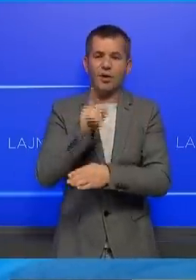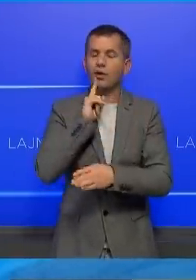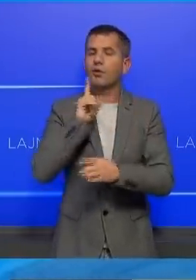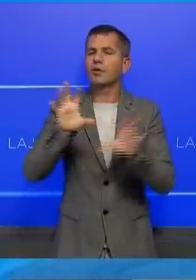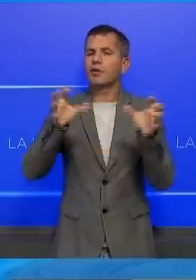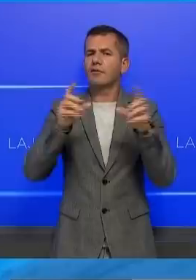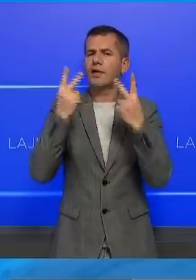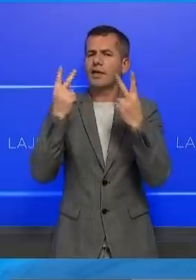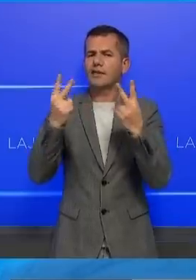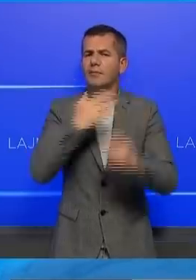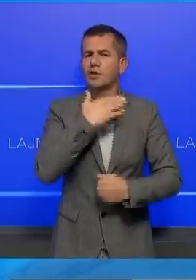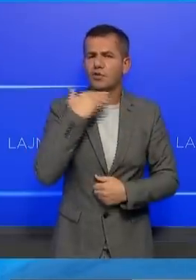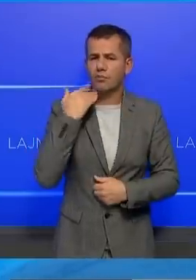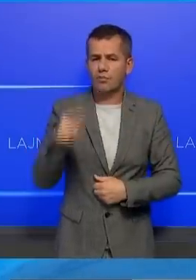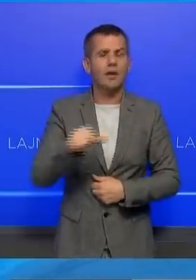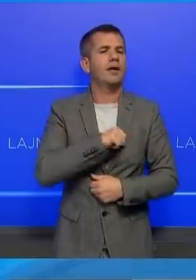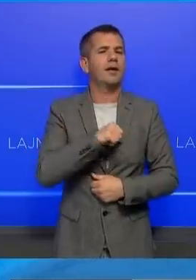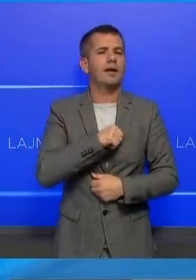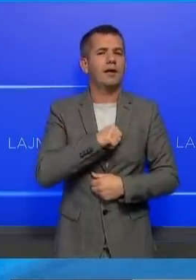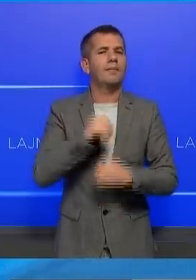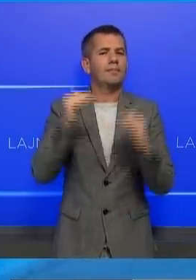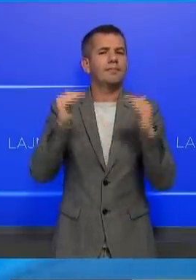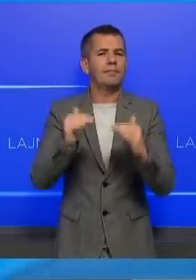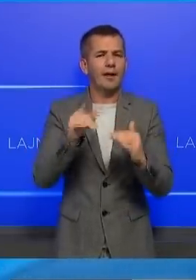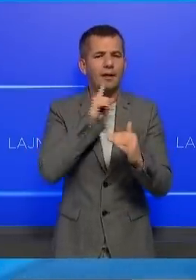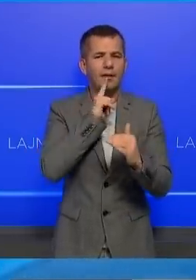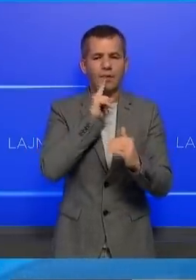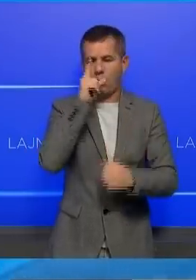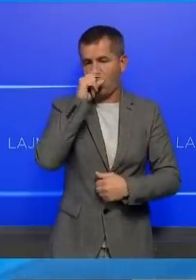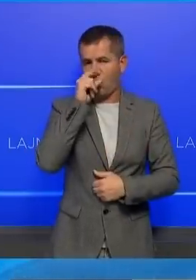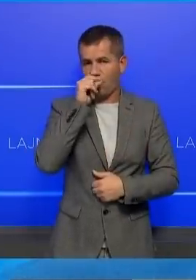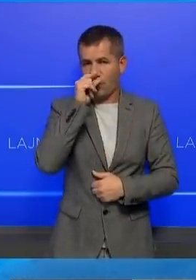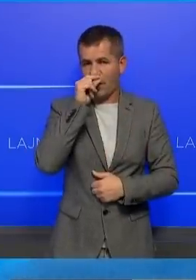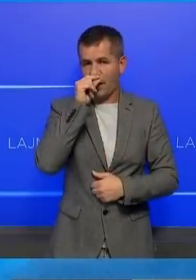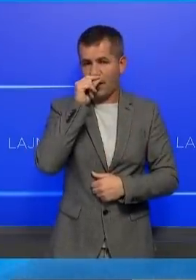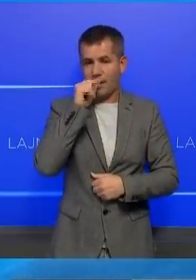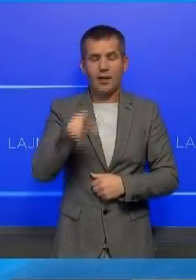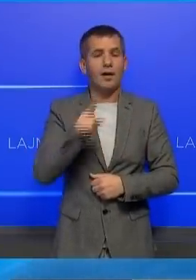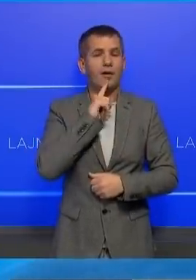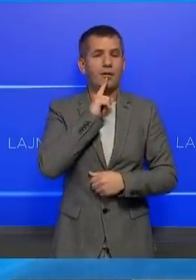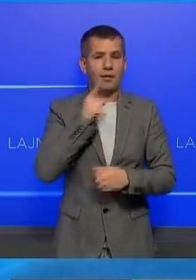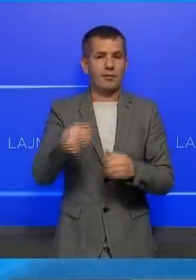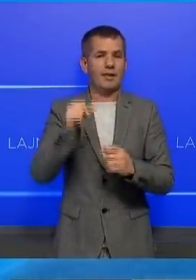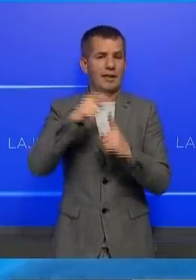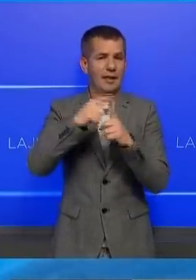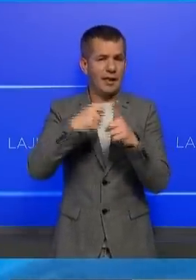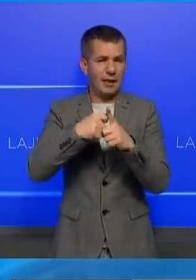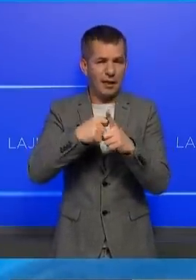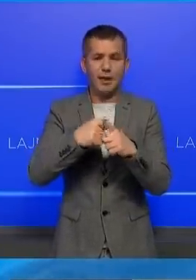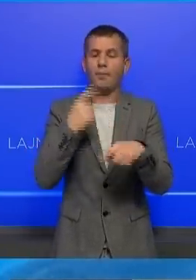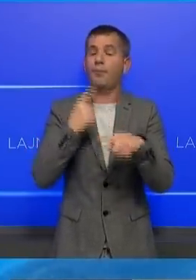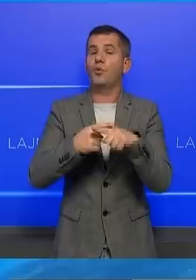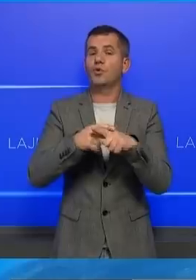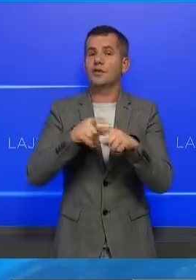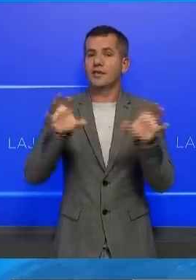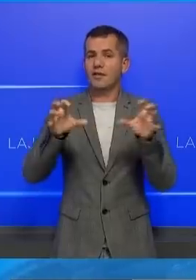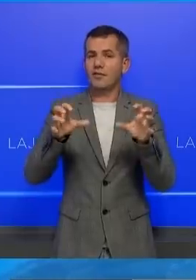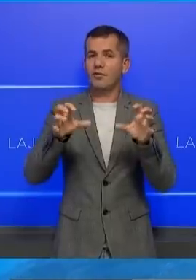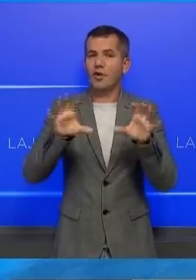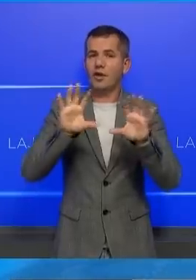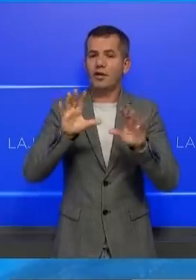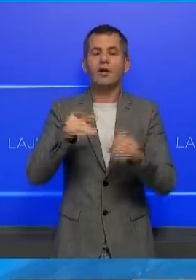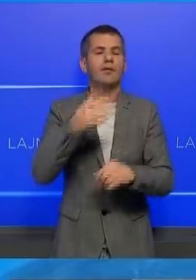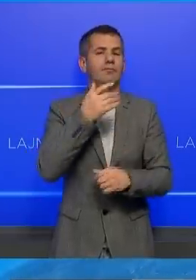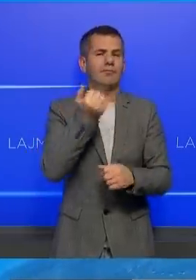tjirë të rëndësishëm kanë shfaqur interes më të ullit për garat komunale. Transmetuësi publik dhe disa televizione private kanë kontribuar